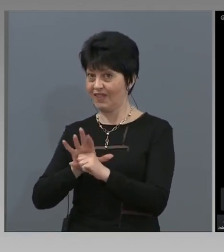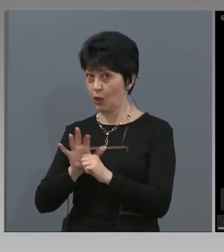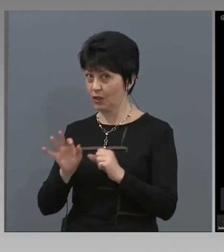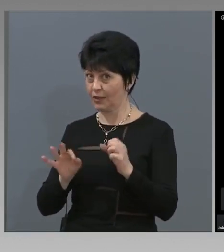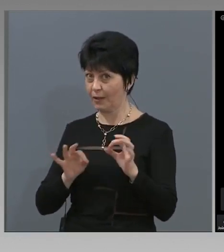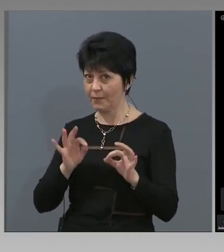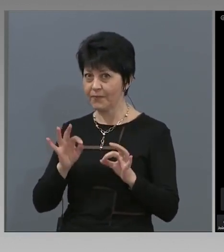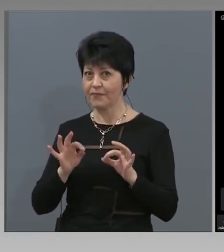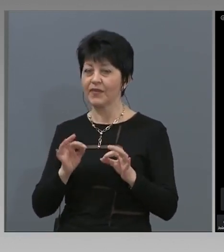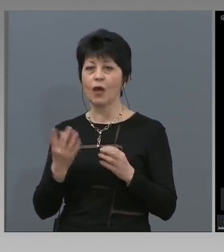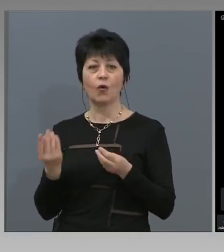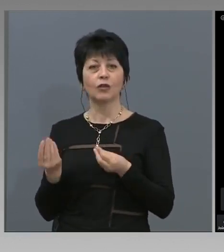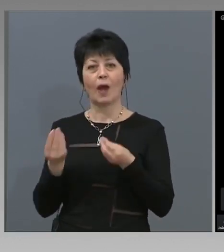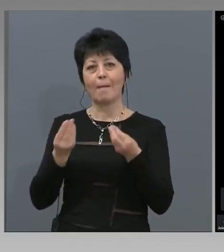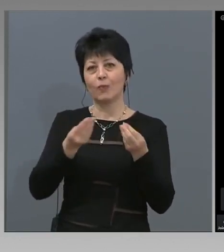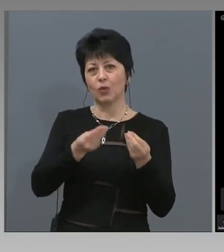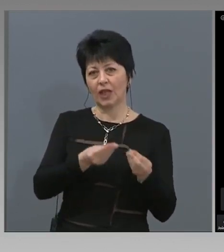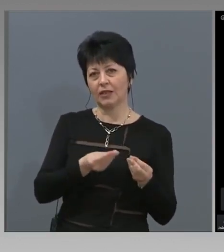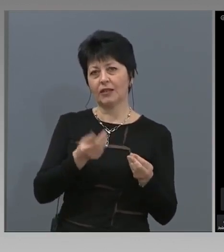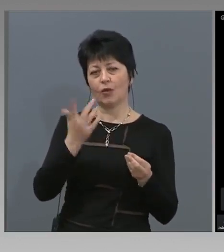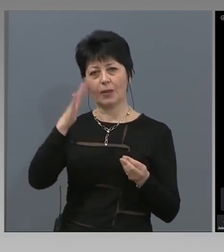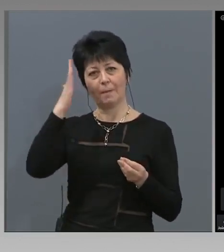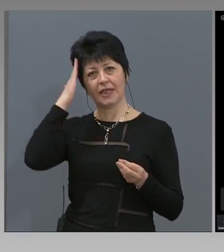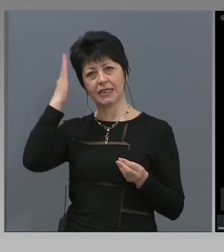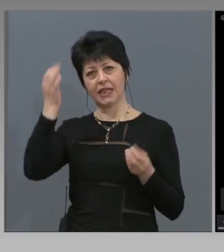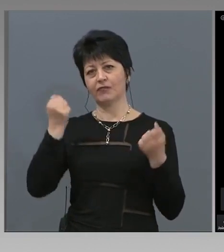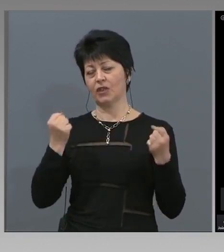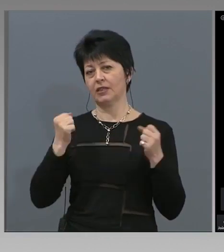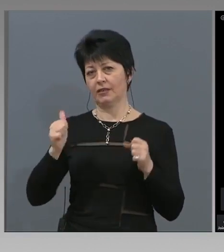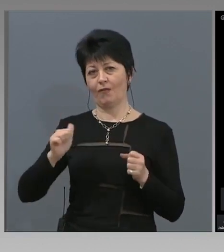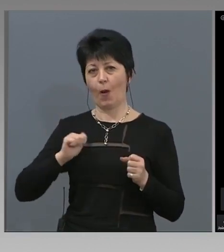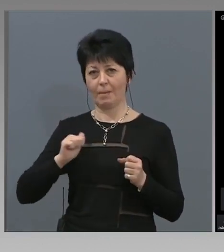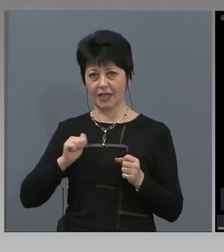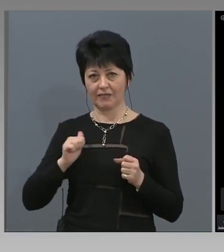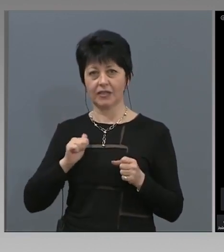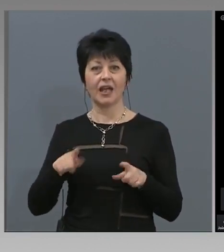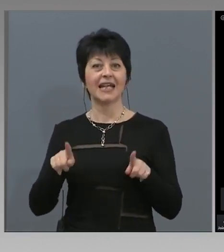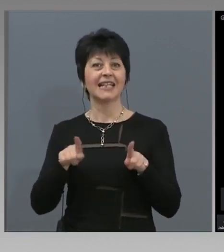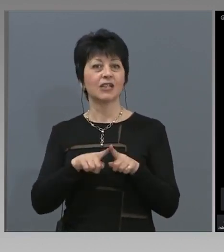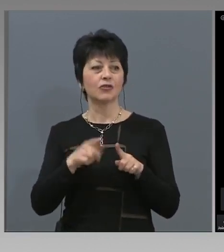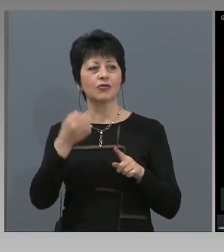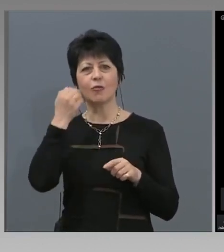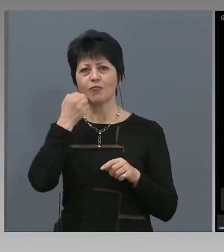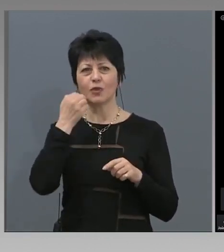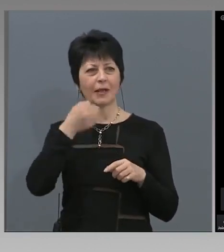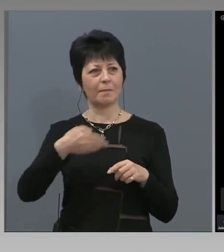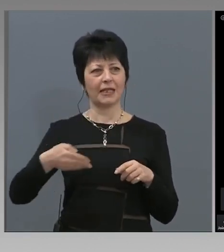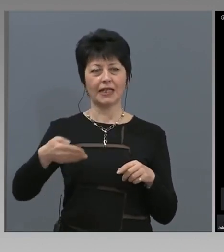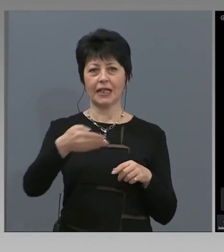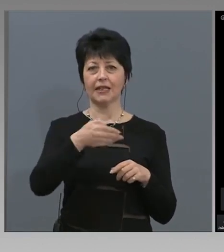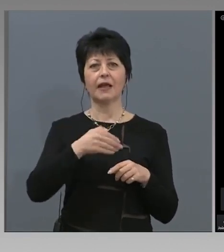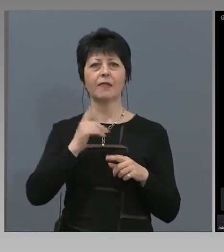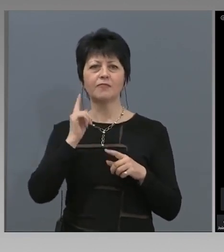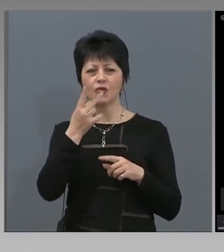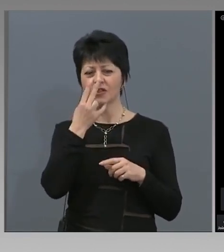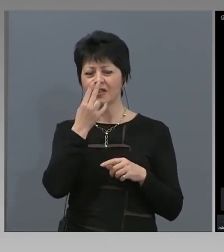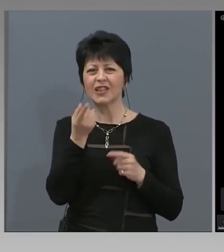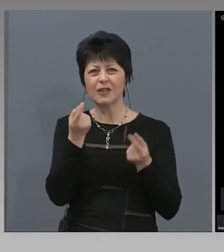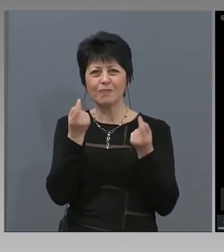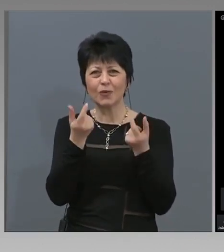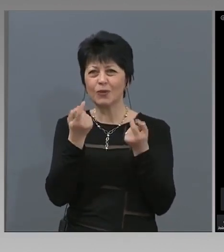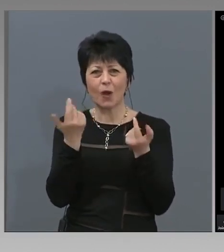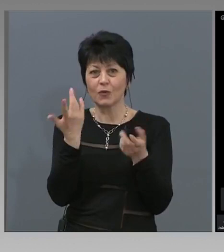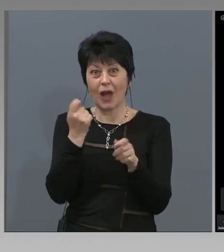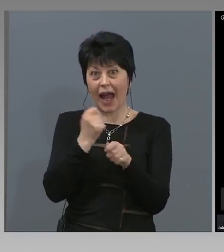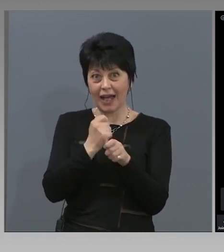подавена от Министерство на здравеопазването. Също потребителите могат да разберат по-подобно как работи самото приложение.